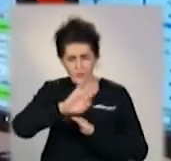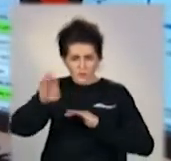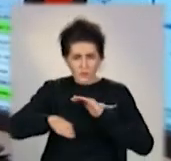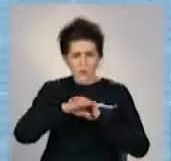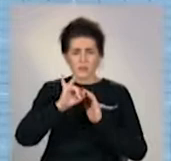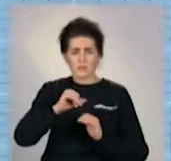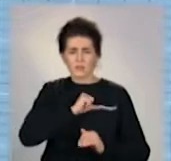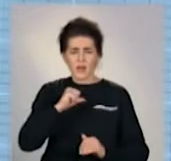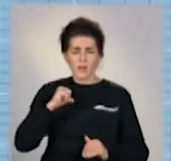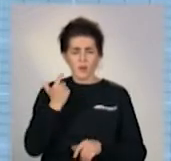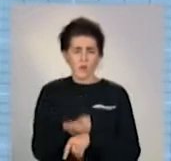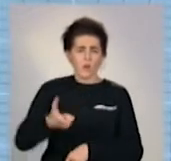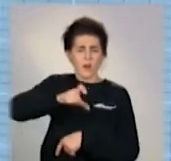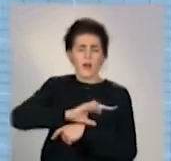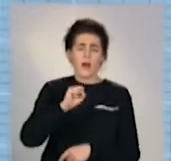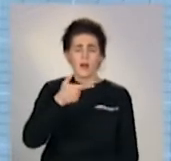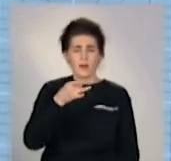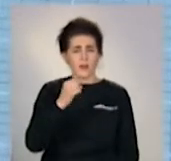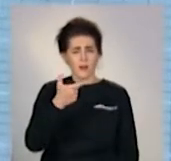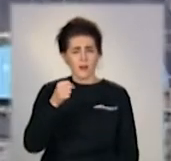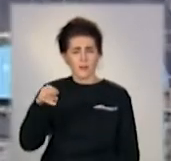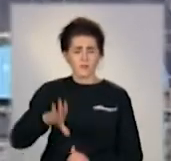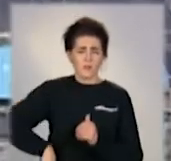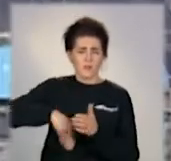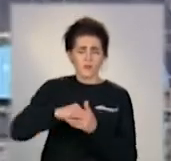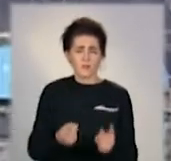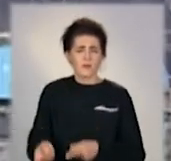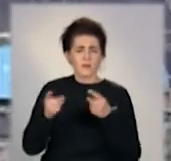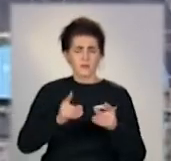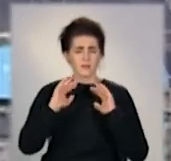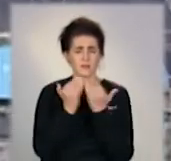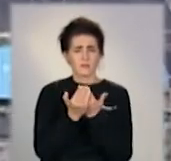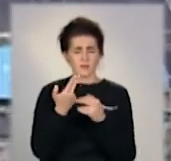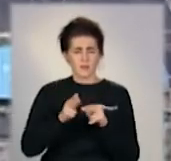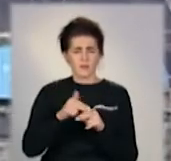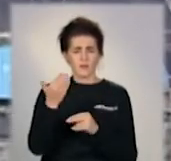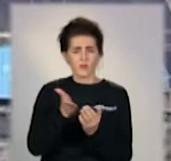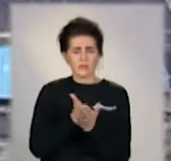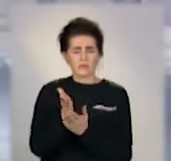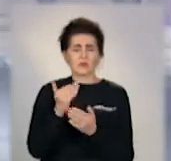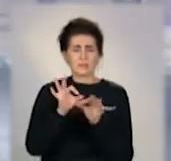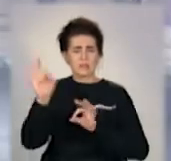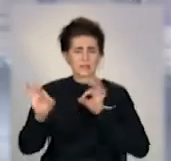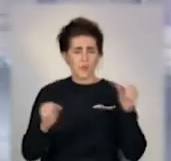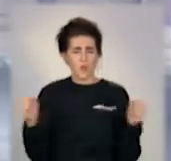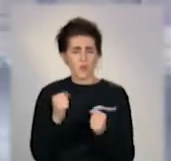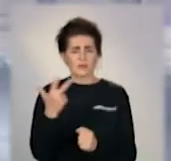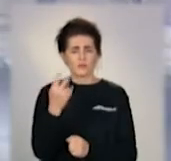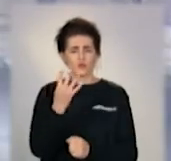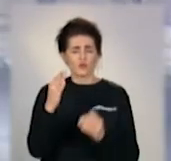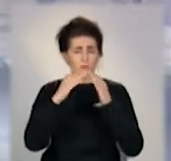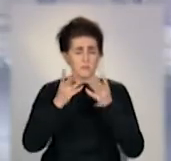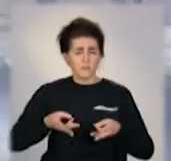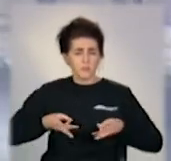завантажувального пристрою агрегату. А за рахунок переведення на замкнуті оборотні цикли систем охолодження третєї і четвертої домених печей